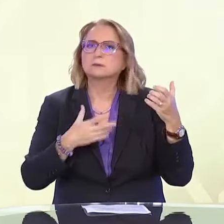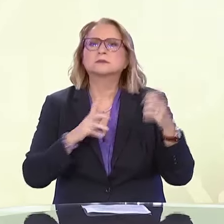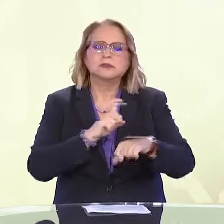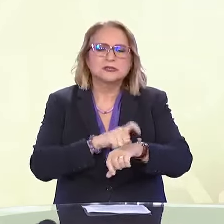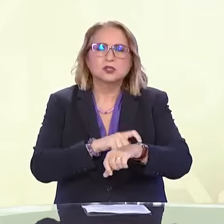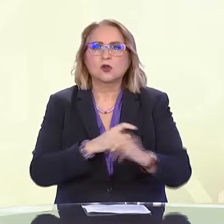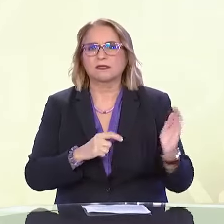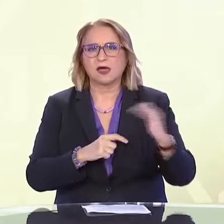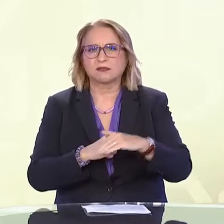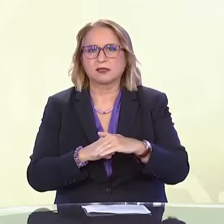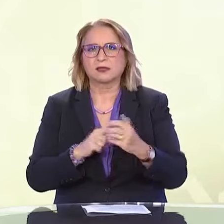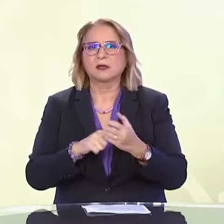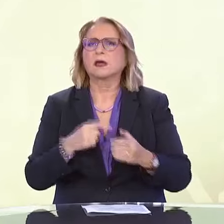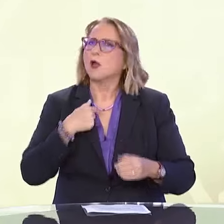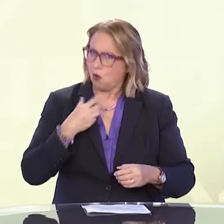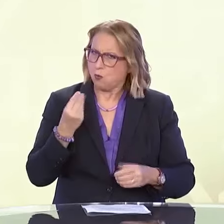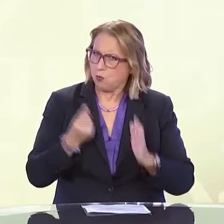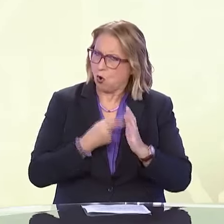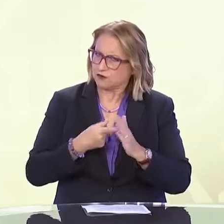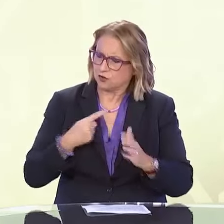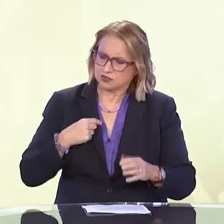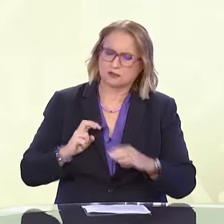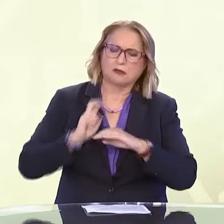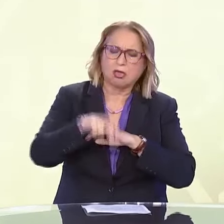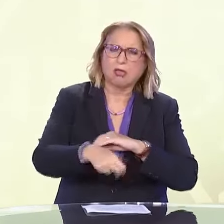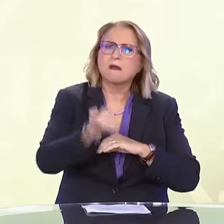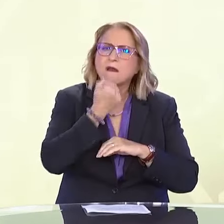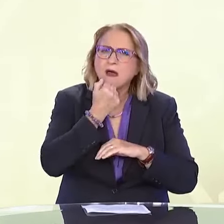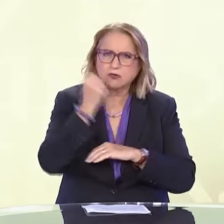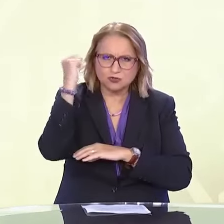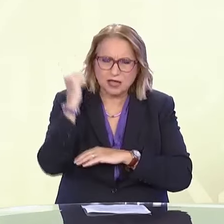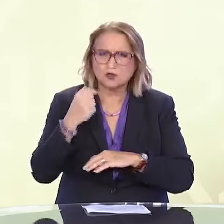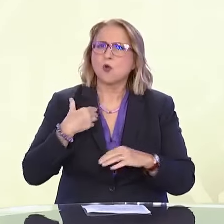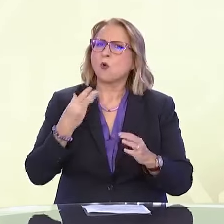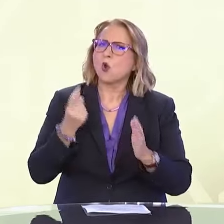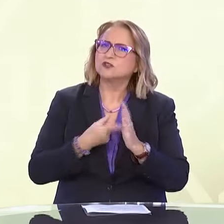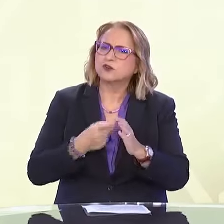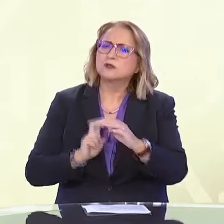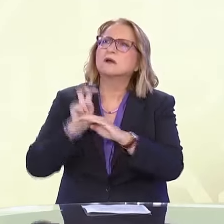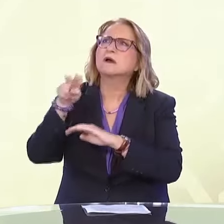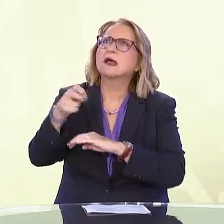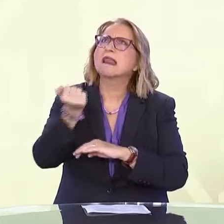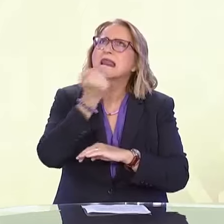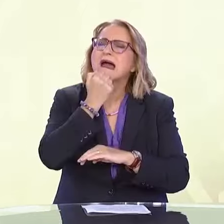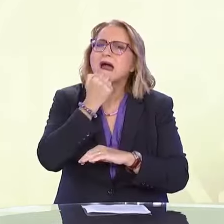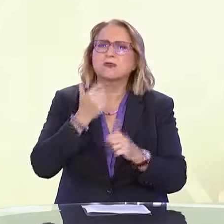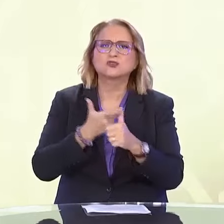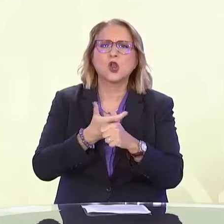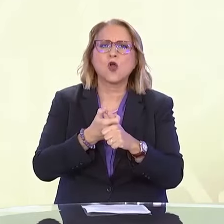Εννοείται ότι έχω μπει σε λάθος λεωφορείο, εννοείται ότι έχω κατέβει σε λάθος στάσεις, είναι επειδή μέσα στα λεωφορεία πολλές φορές δεν υπάρχει